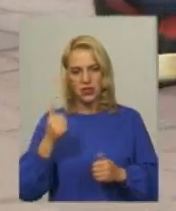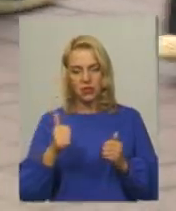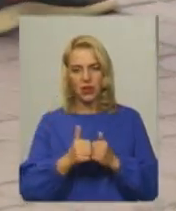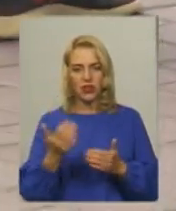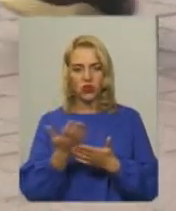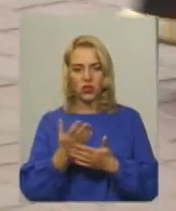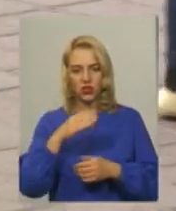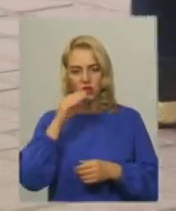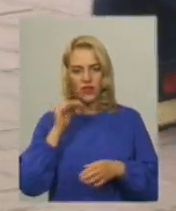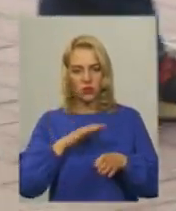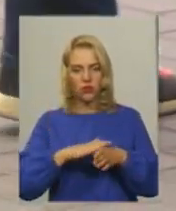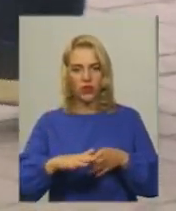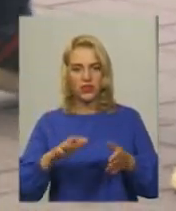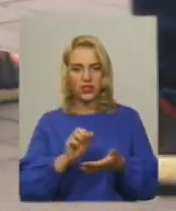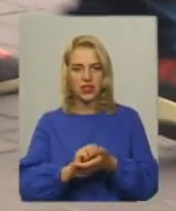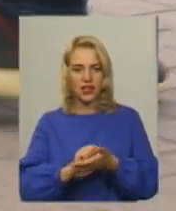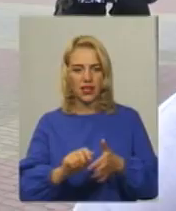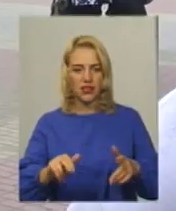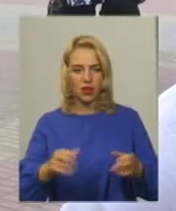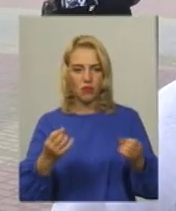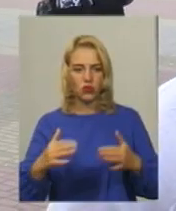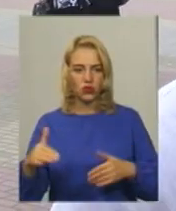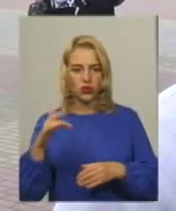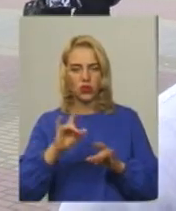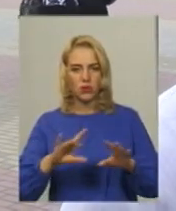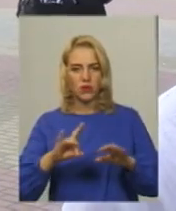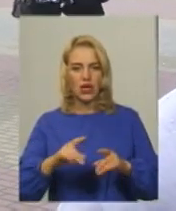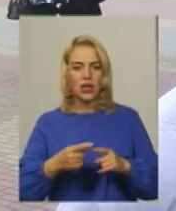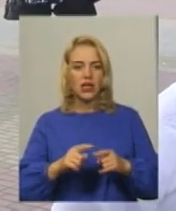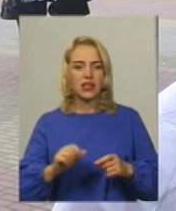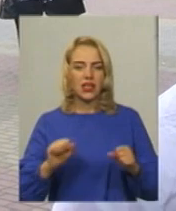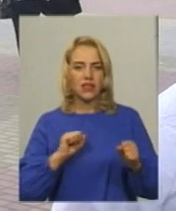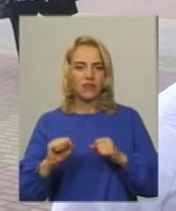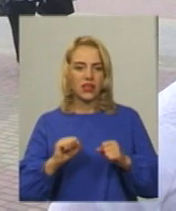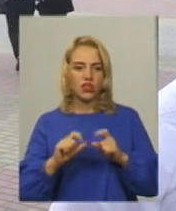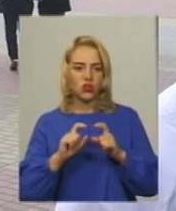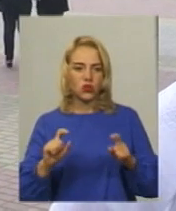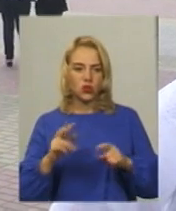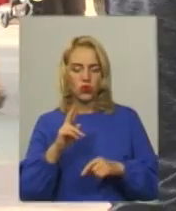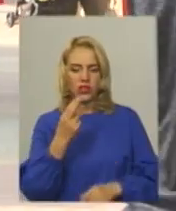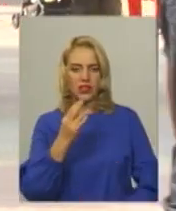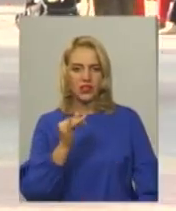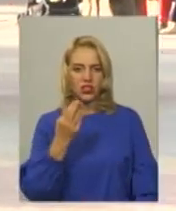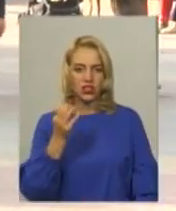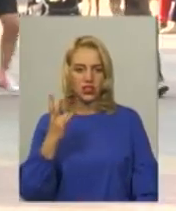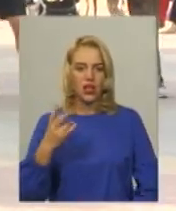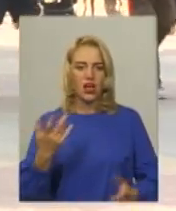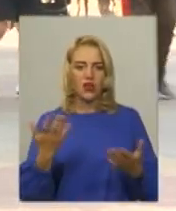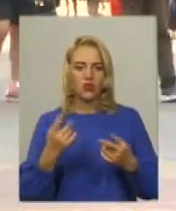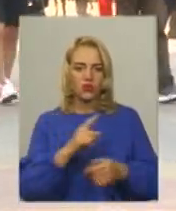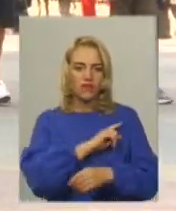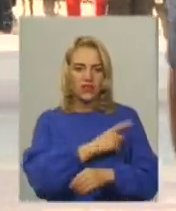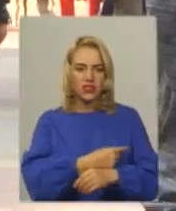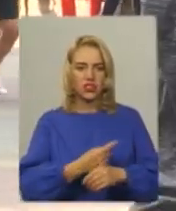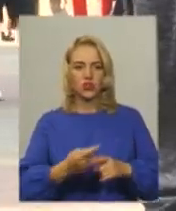Шевченка відбуваються заняття з танців «Просто неба» Розповідає керівник студії соціальних танців Вадим Яцишин З його словами, особливо і фізичної та професійної